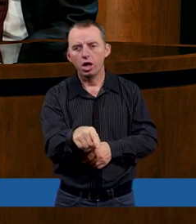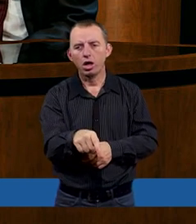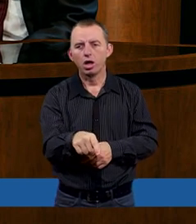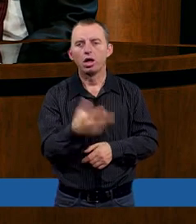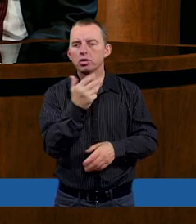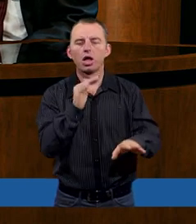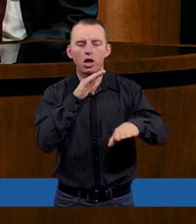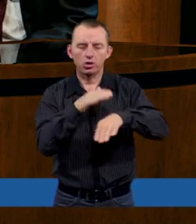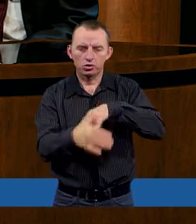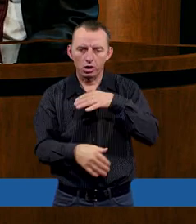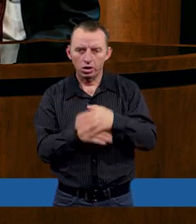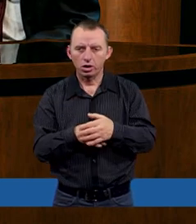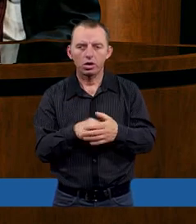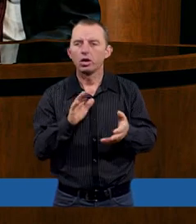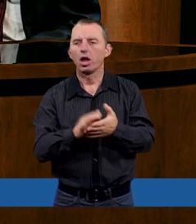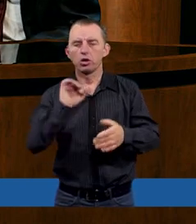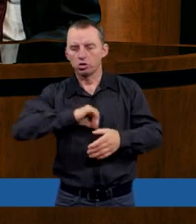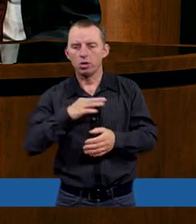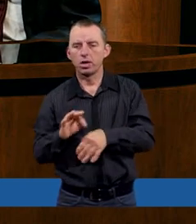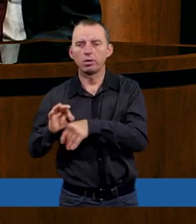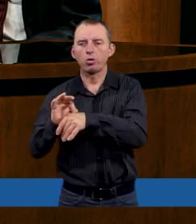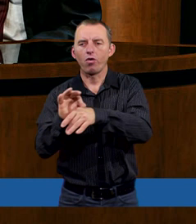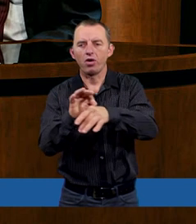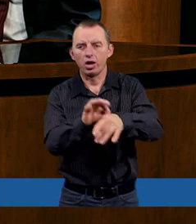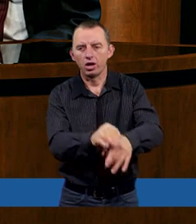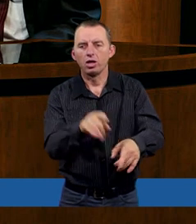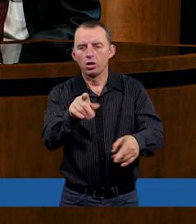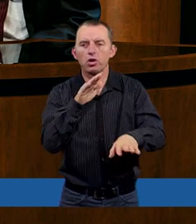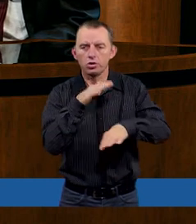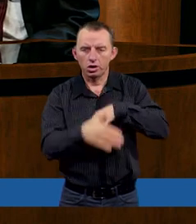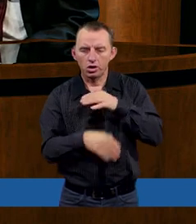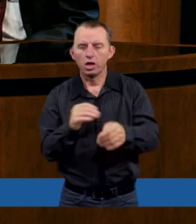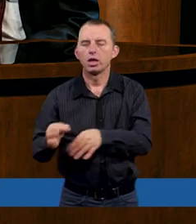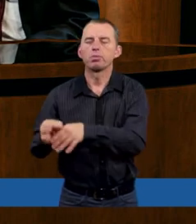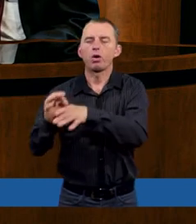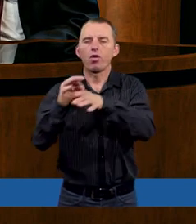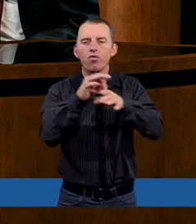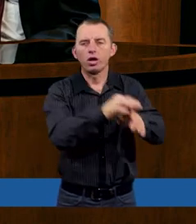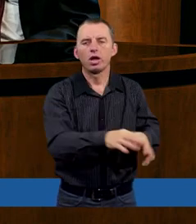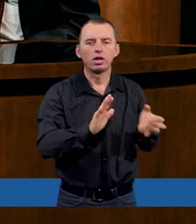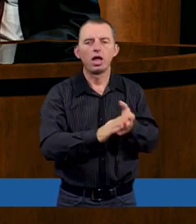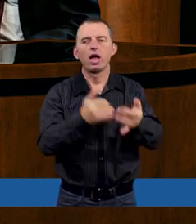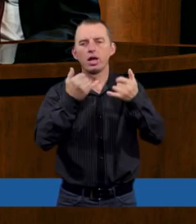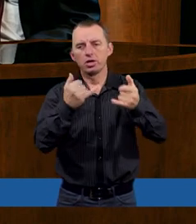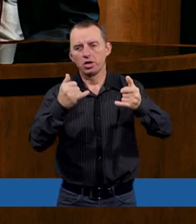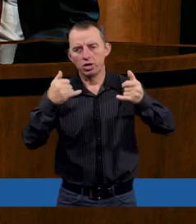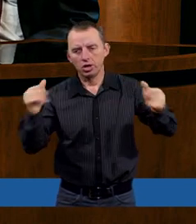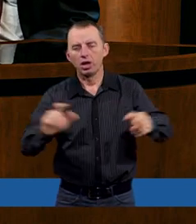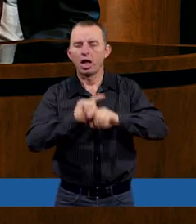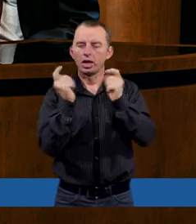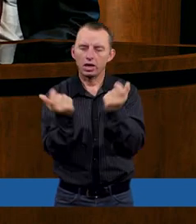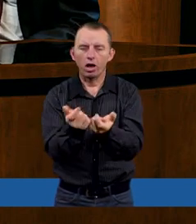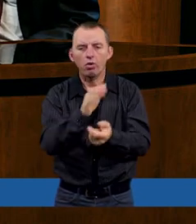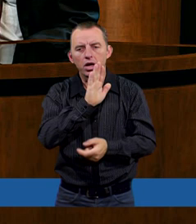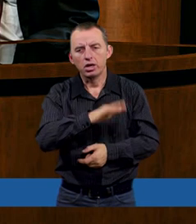nieszczęście nie tylko na siebie sprowadzali, ale to nieszczęście sprowadzali na innych, na cały